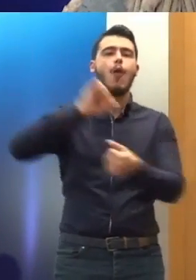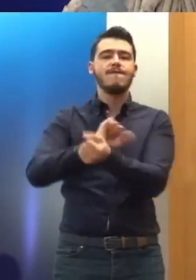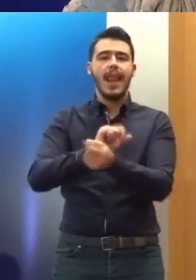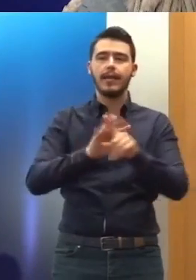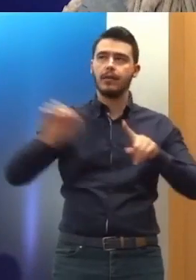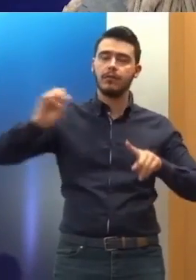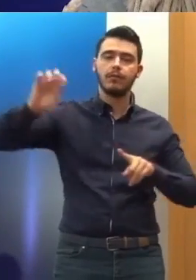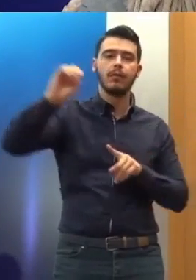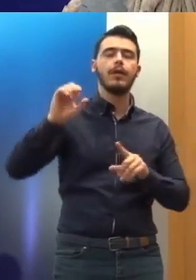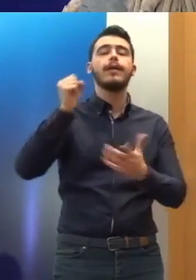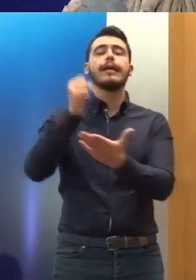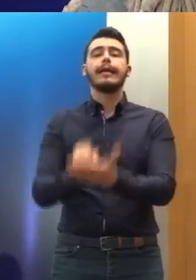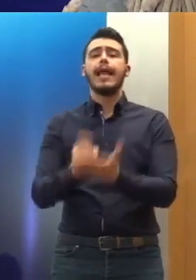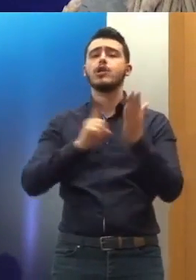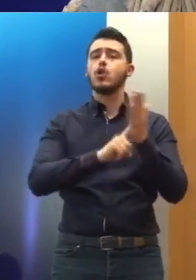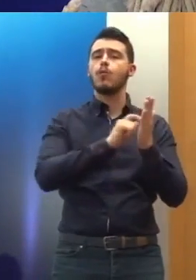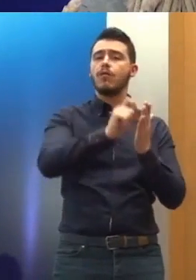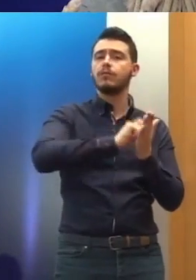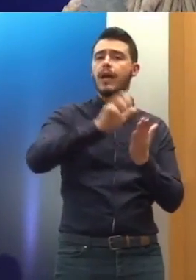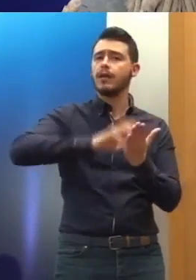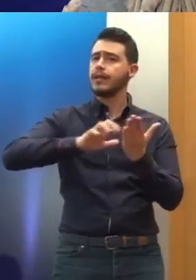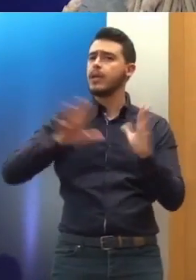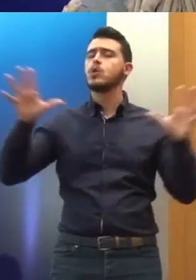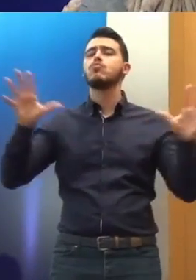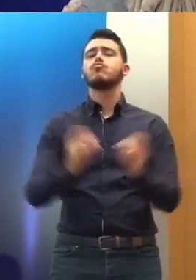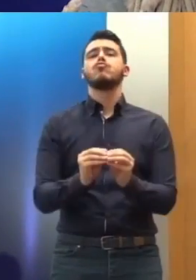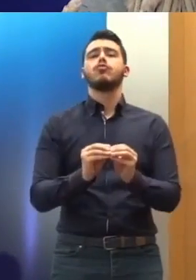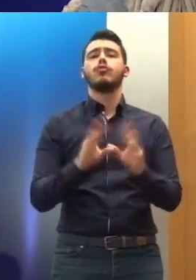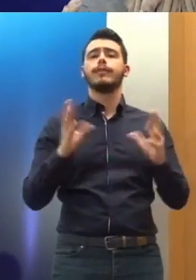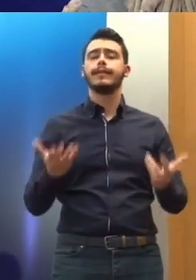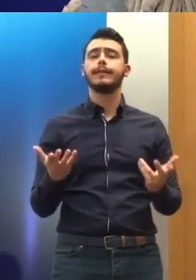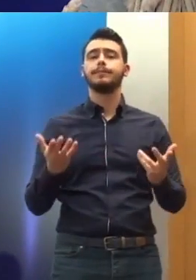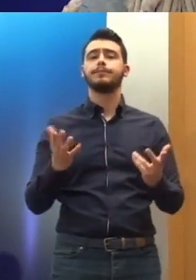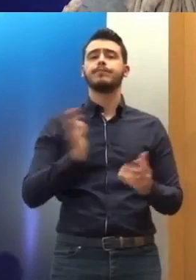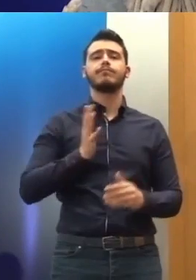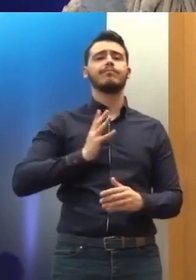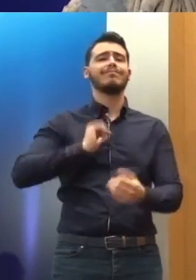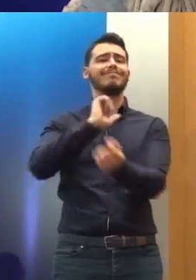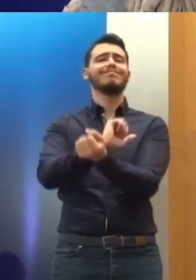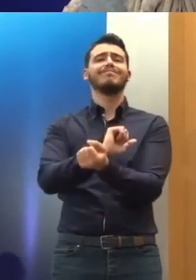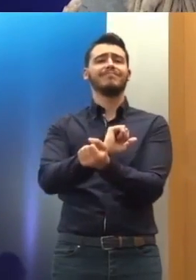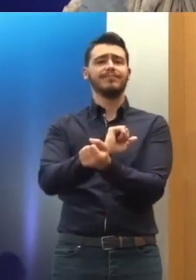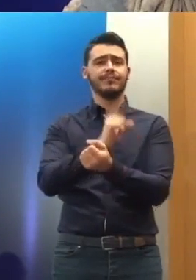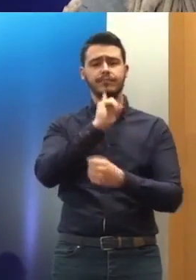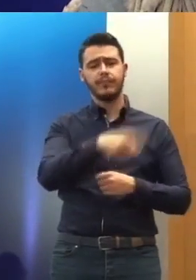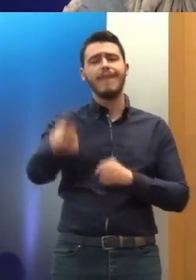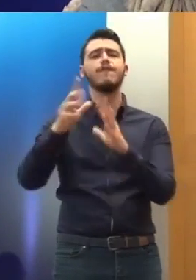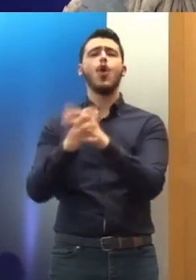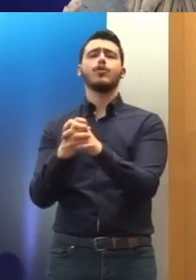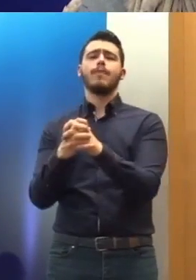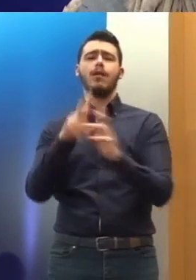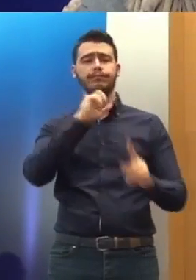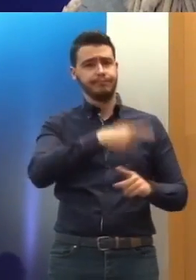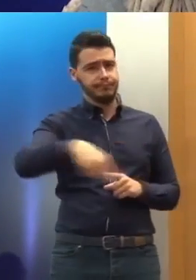Με την εισαγωγή ευμενέστερων ρυθμίσεων για την απόλυση των κρατουμένων υπό όρο Τον ευεργετικό υπολογισμό